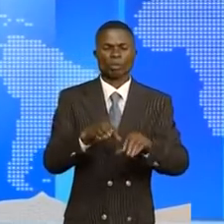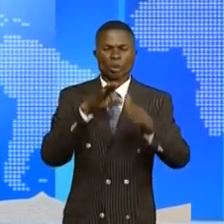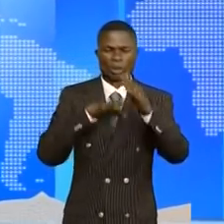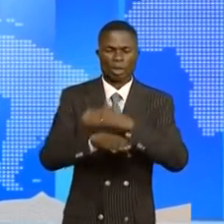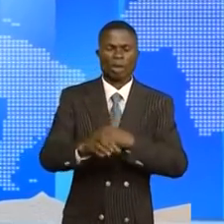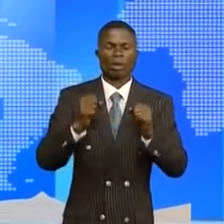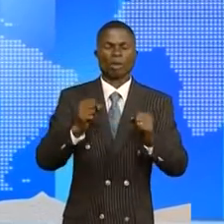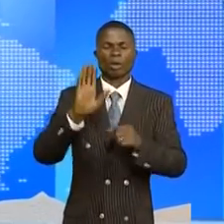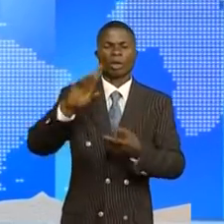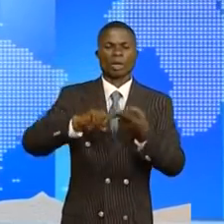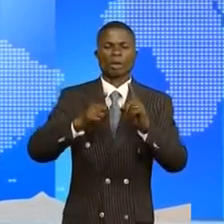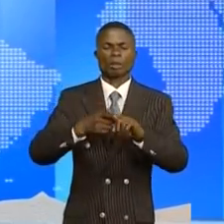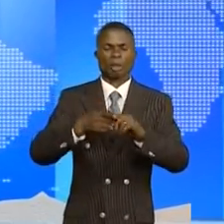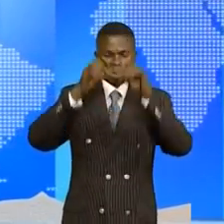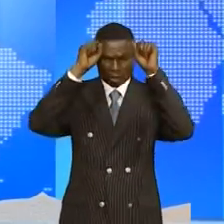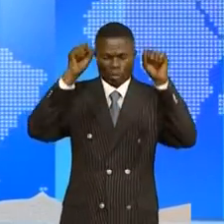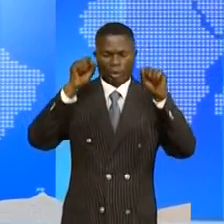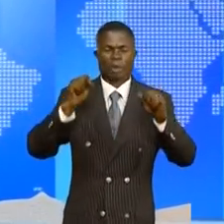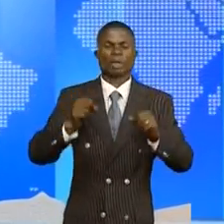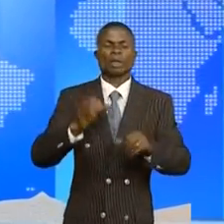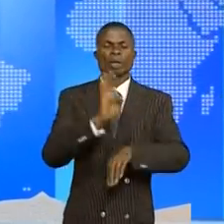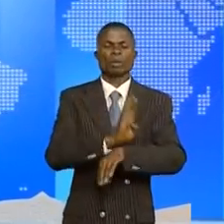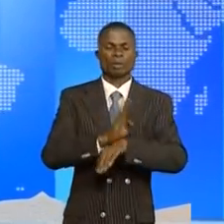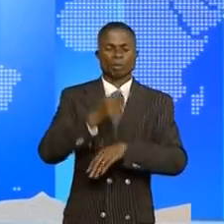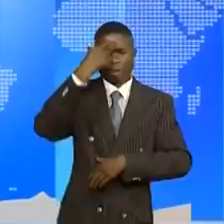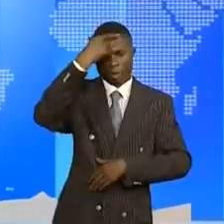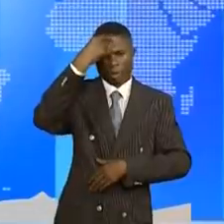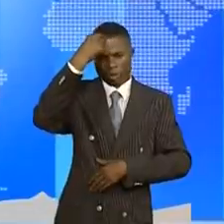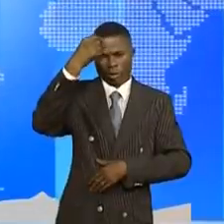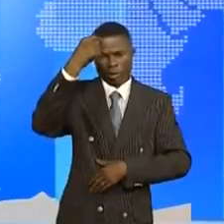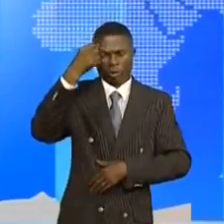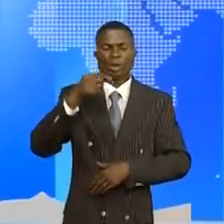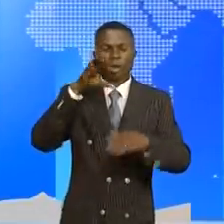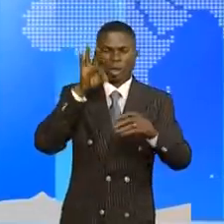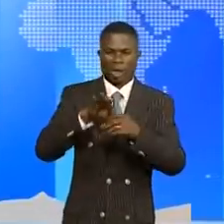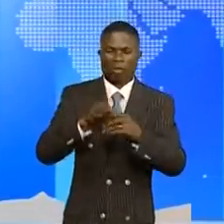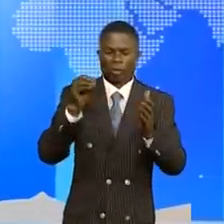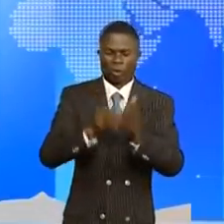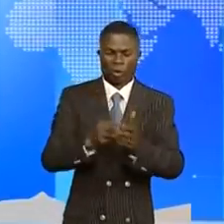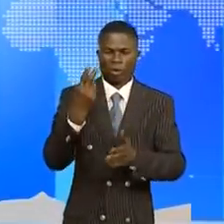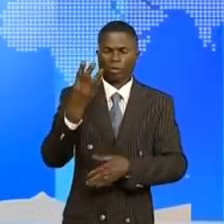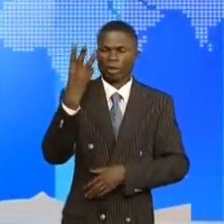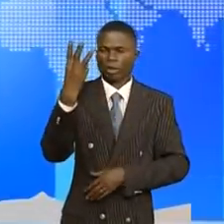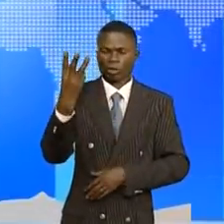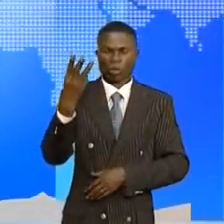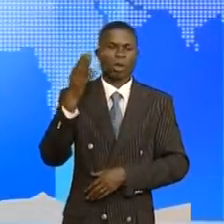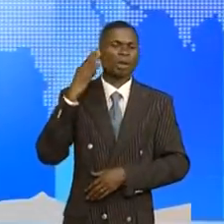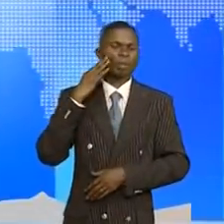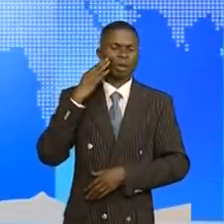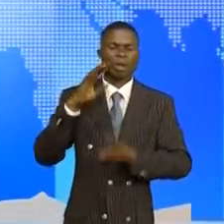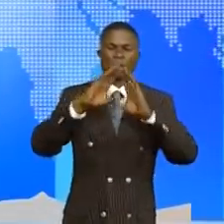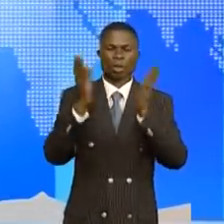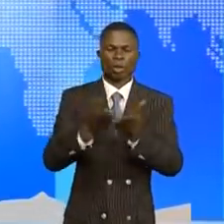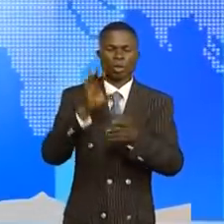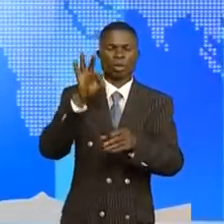'investiture de son homologue brazzavillois, Denis Sassou Nguesso, qui a été réélu le 23 mars par la commission